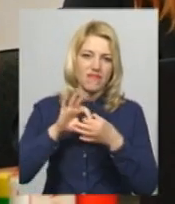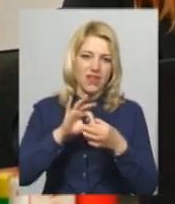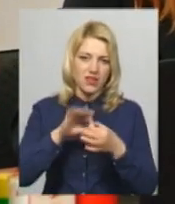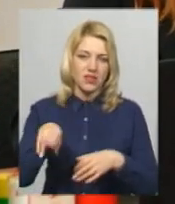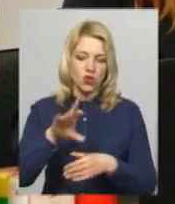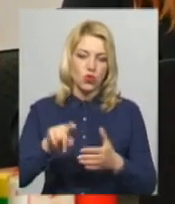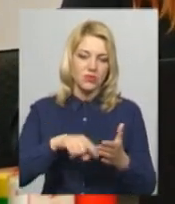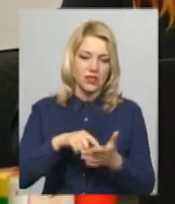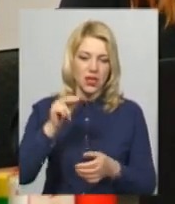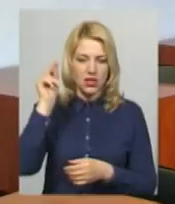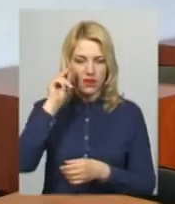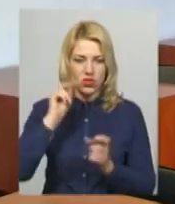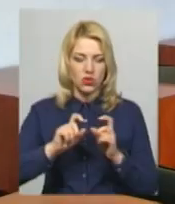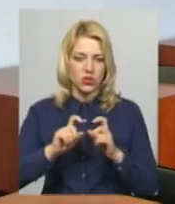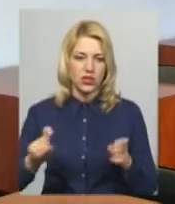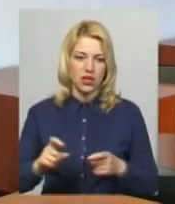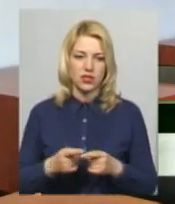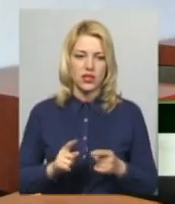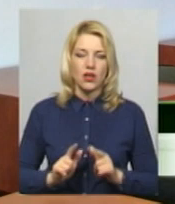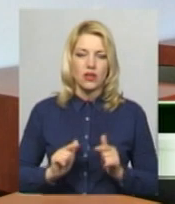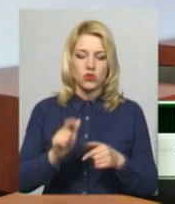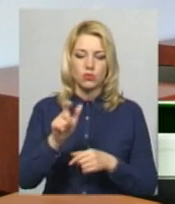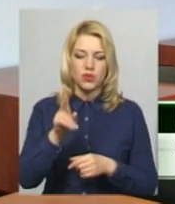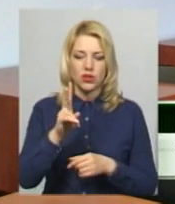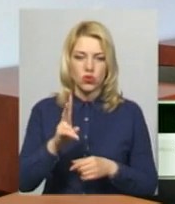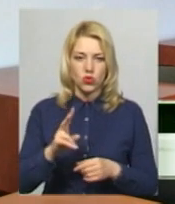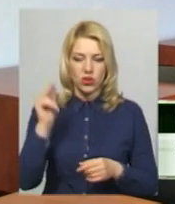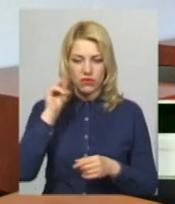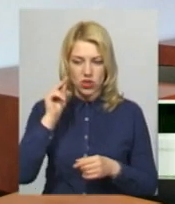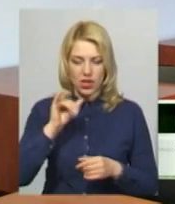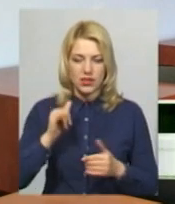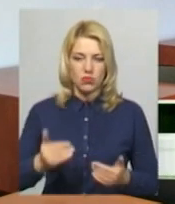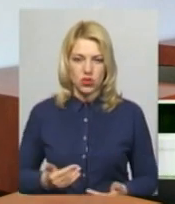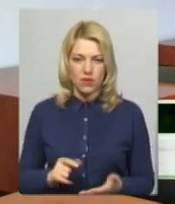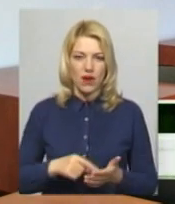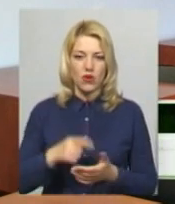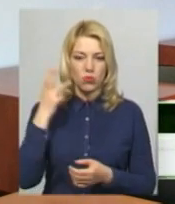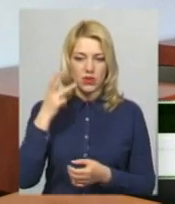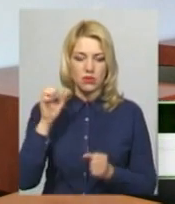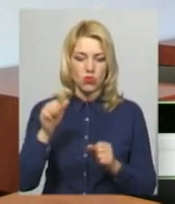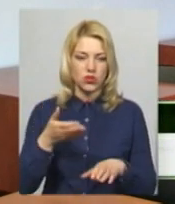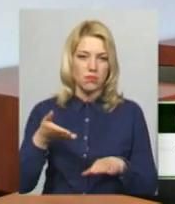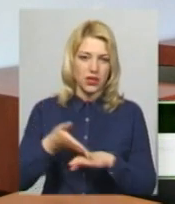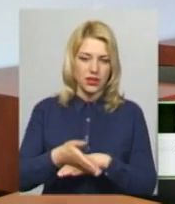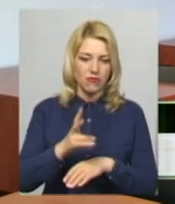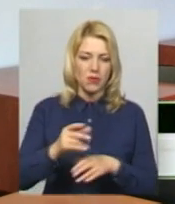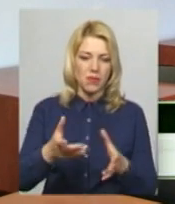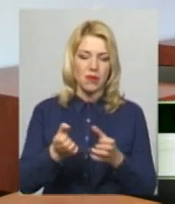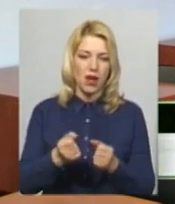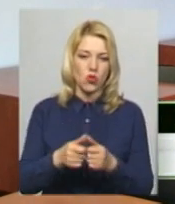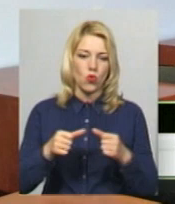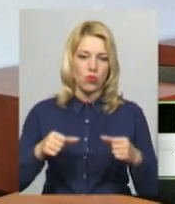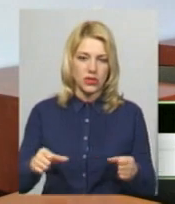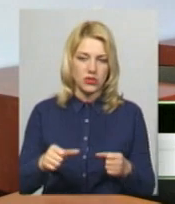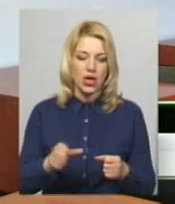приймальної комісії Віктор Захарчук. Заступник, який навчається в Хмельницькому, проживає в Хмельницькому, він може прийти в приймальну комісію навчального закладу і